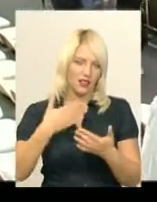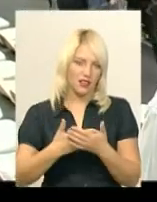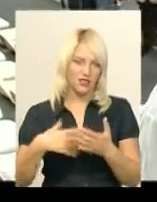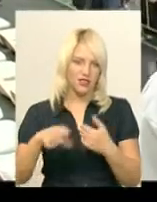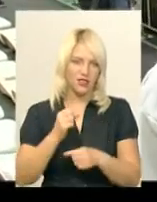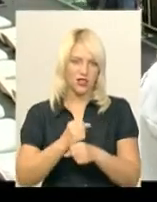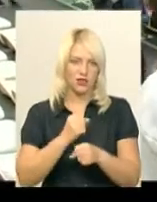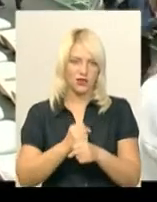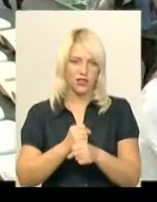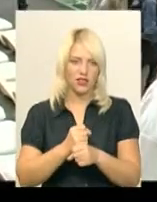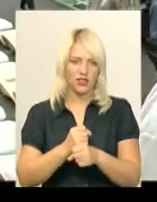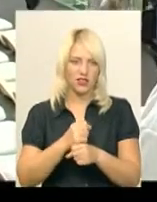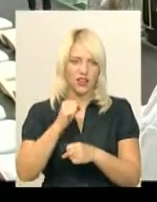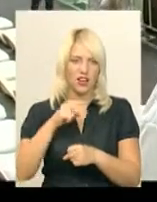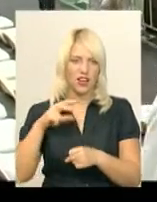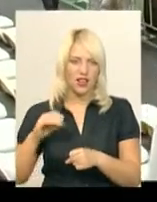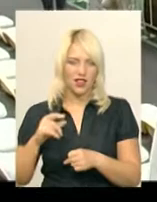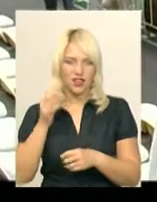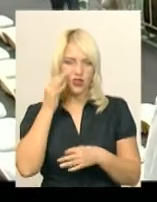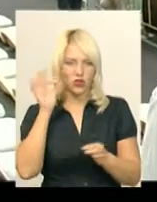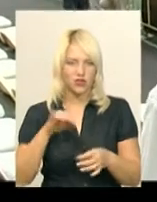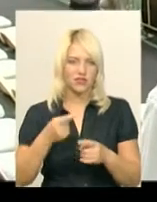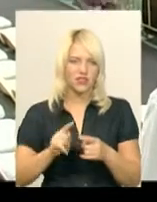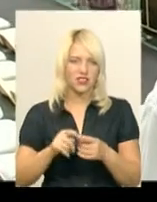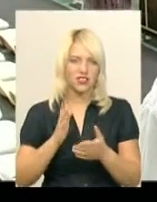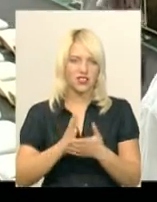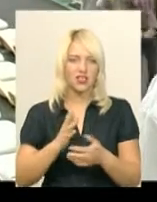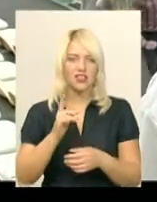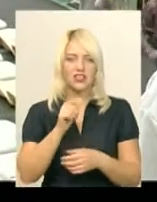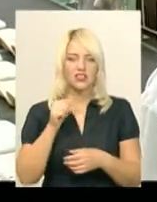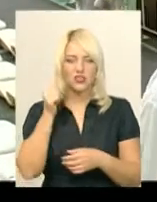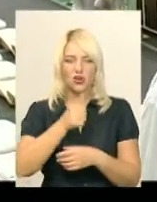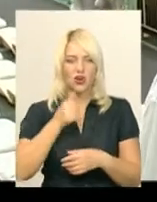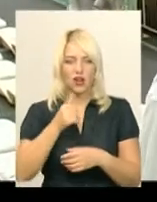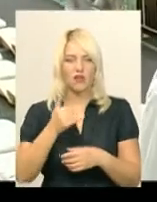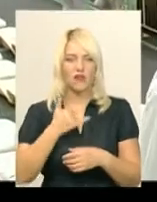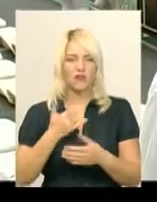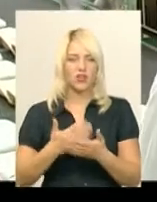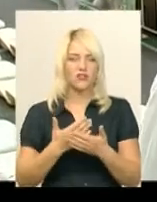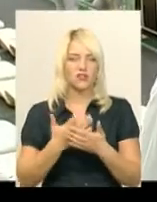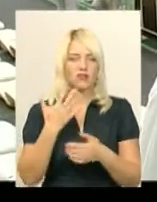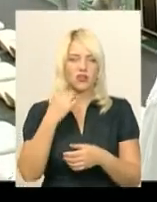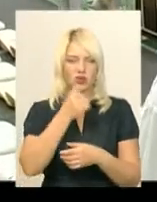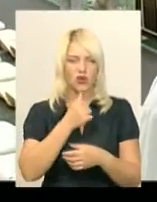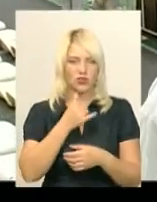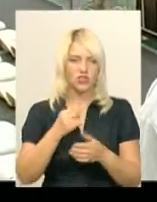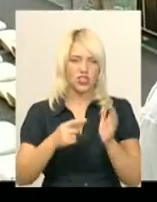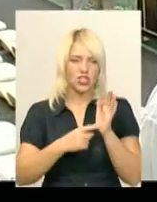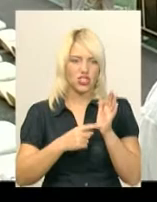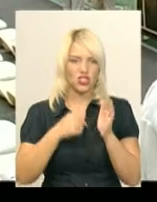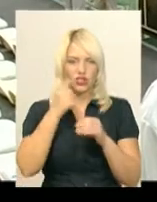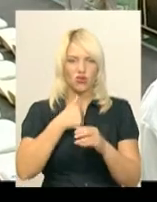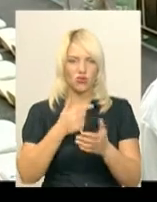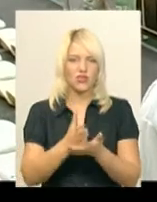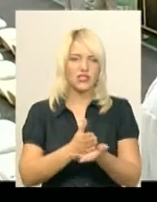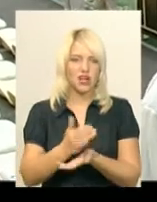все робили. Але досвід є з роками. Сташ вже десь, мене здається, 5 років чи 6 років, точно не можу